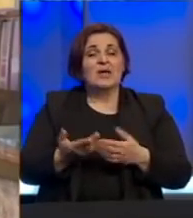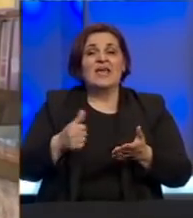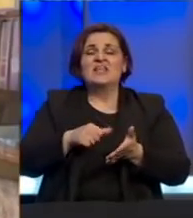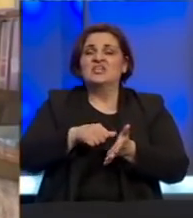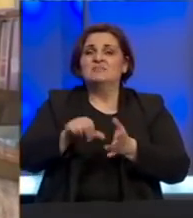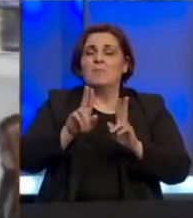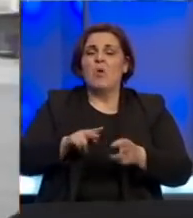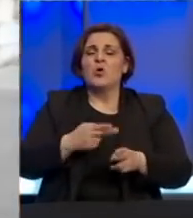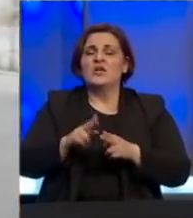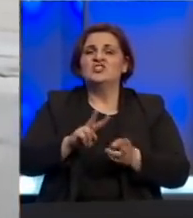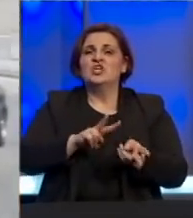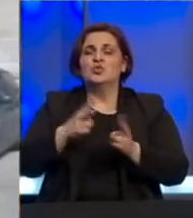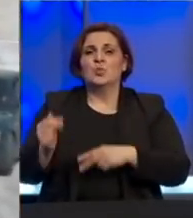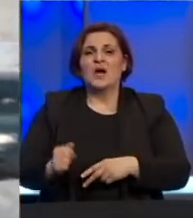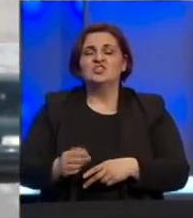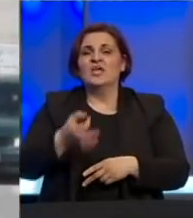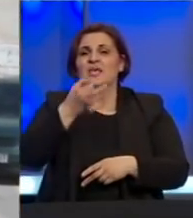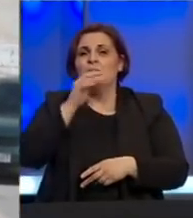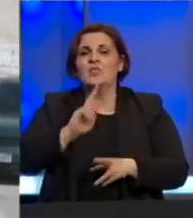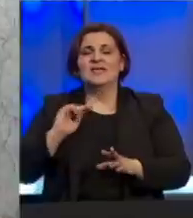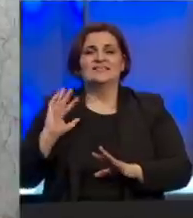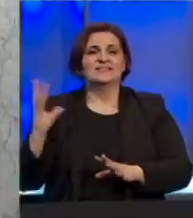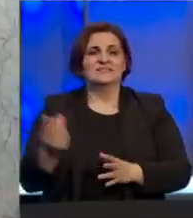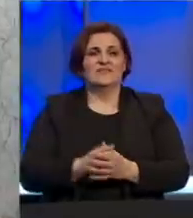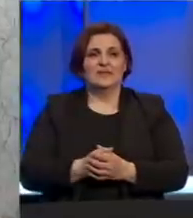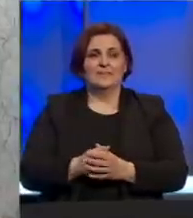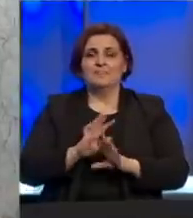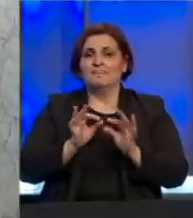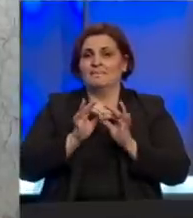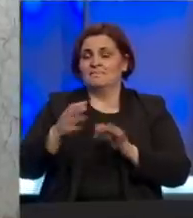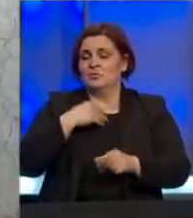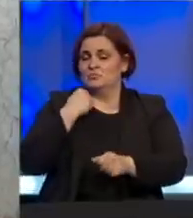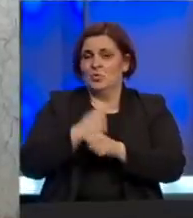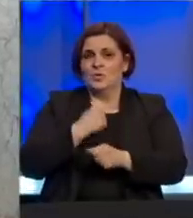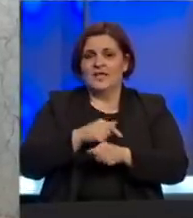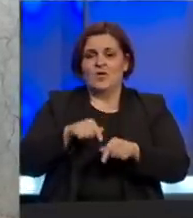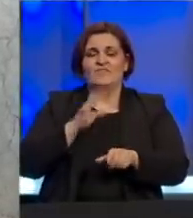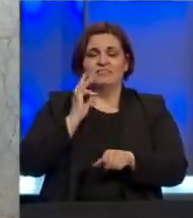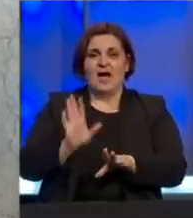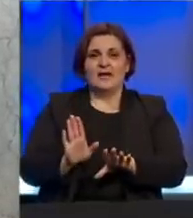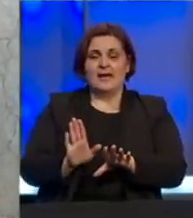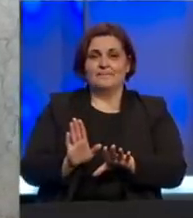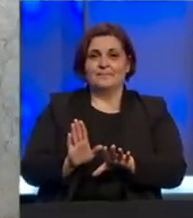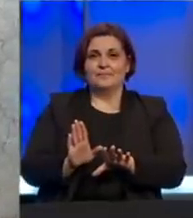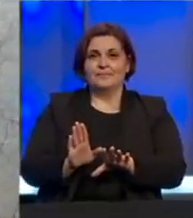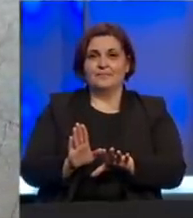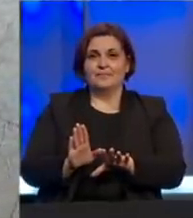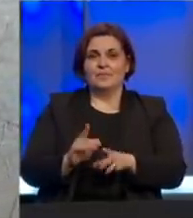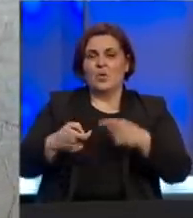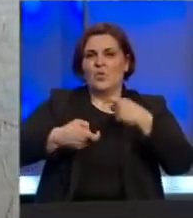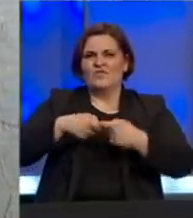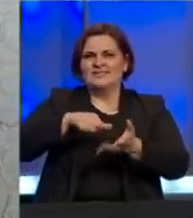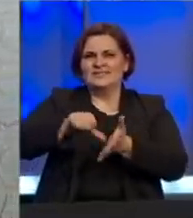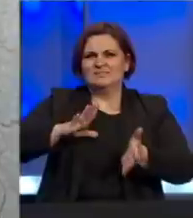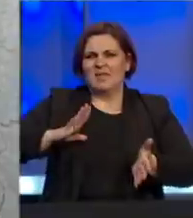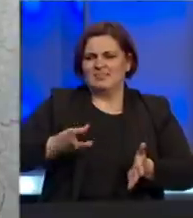mogao riješiti drugačije i povoljnije za sve sve mjere koje smo poduzeli ovih dana u vezi isplate